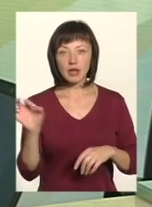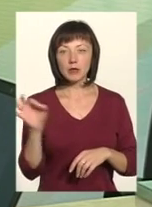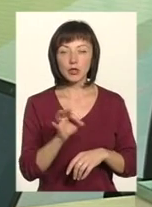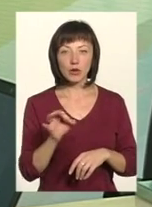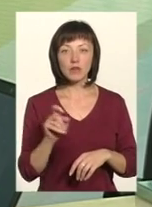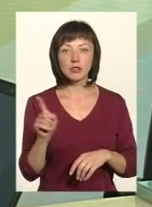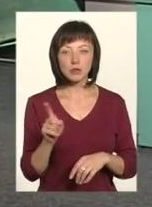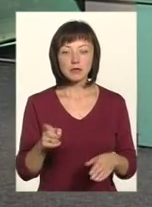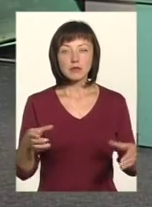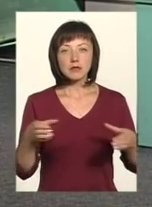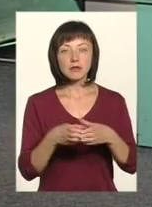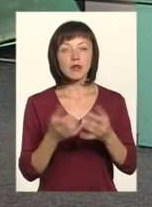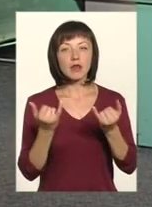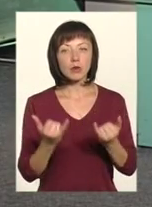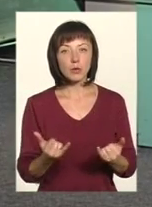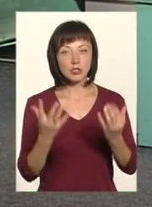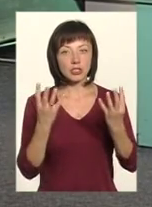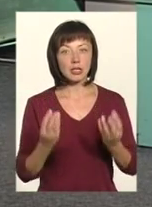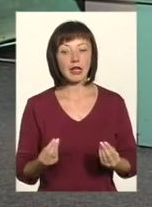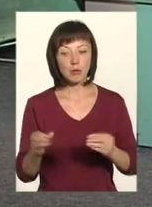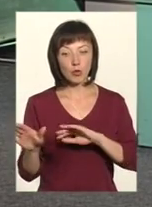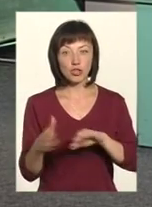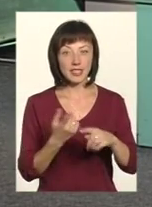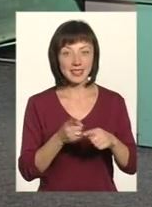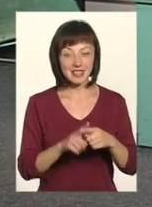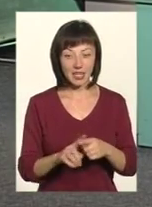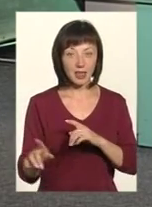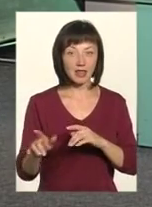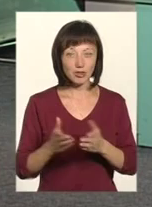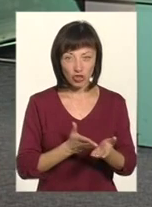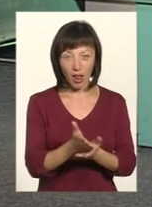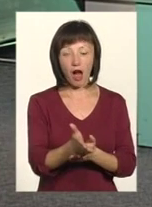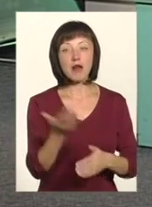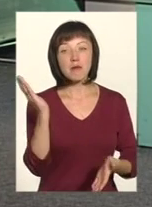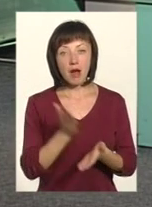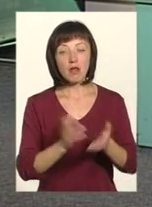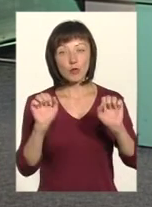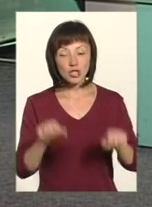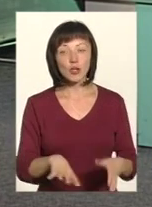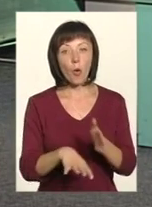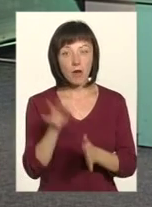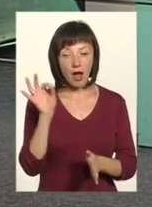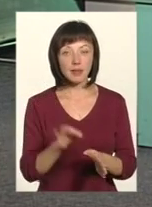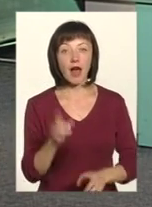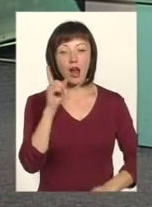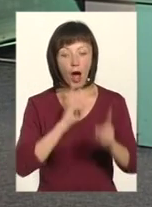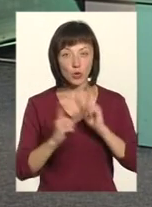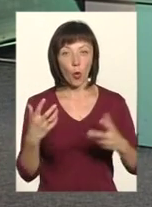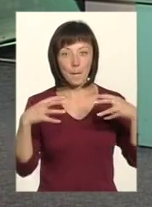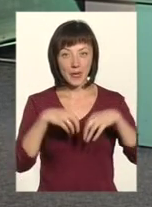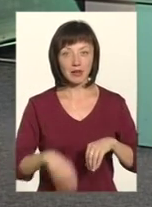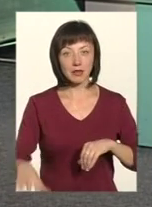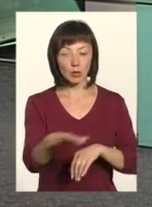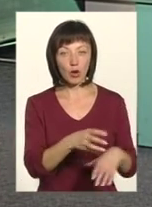щоб громади, які на сьогоднішній день пройшли ось цей шлях, мали можливість все ж таки обрати Раду об'єднаної